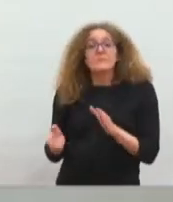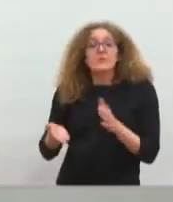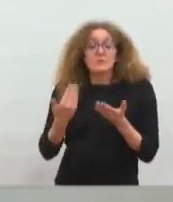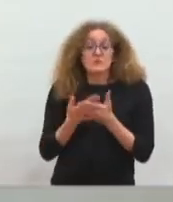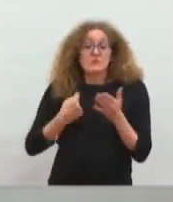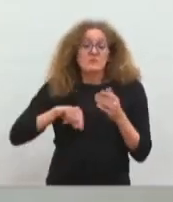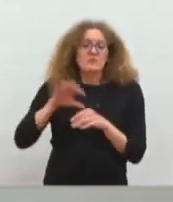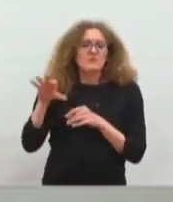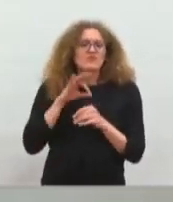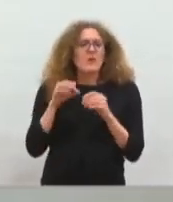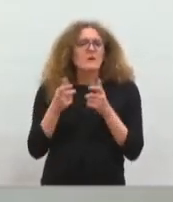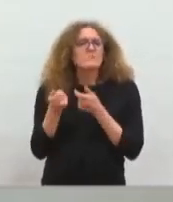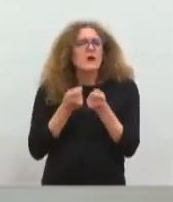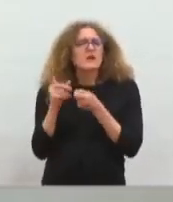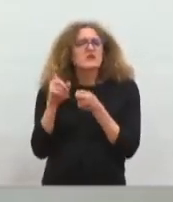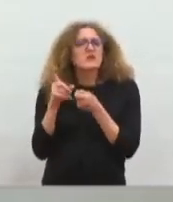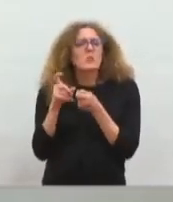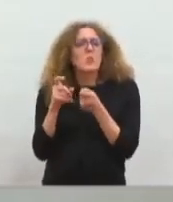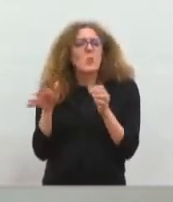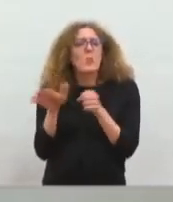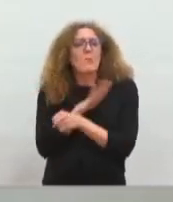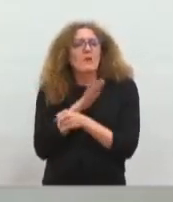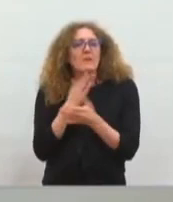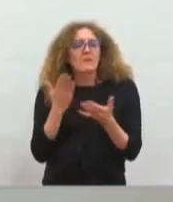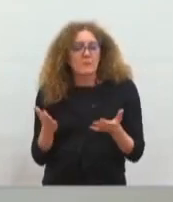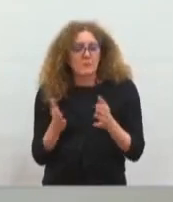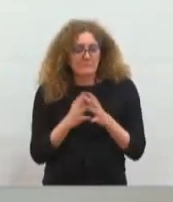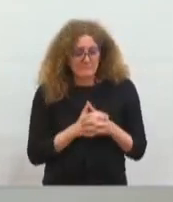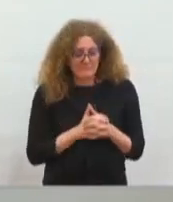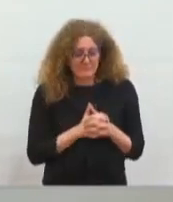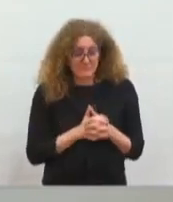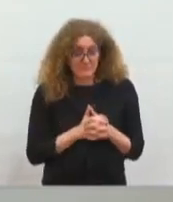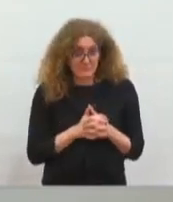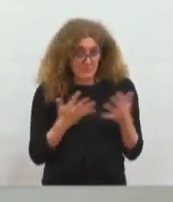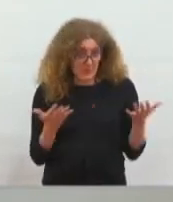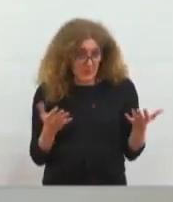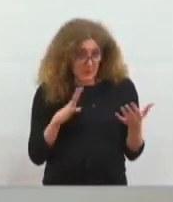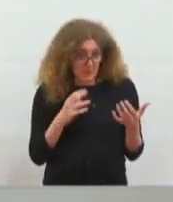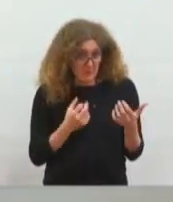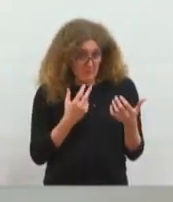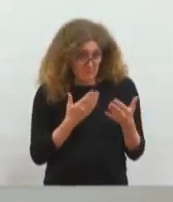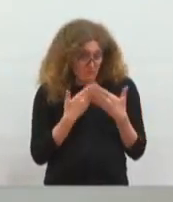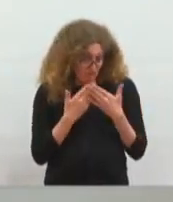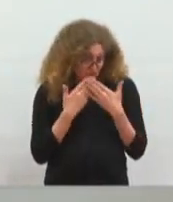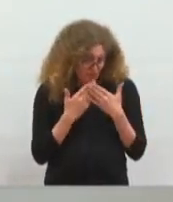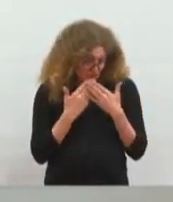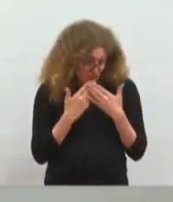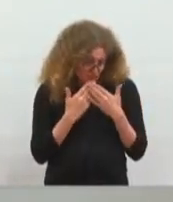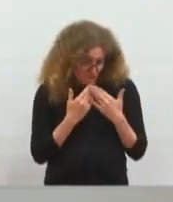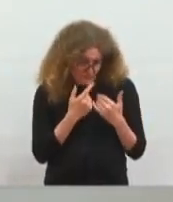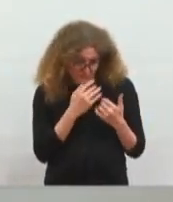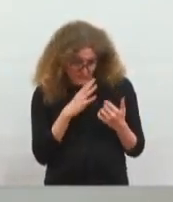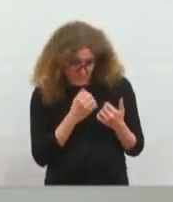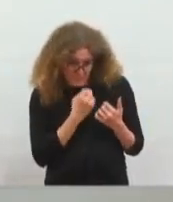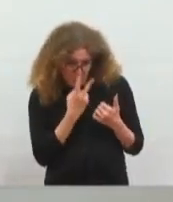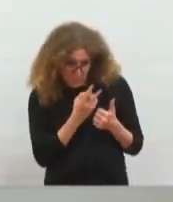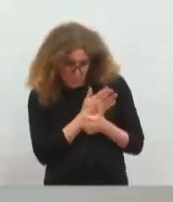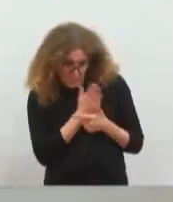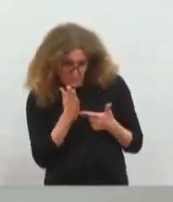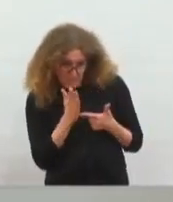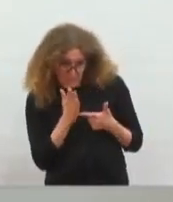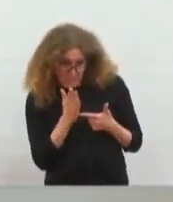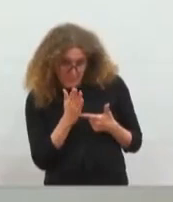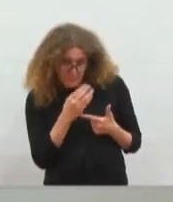Et en étudiant cette régie complète, nous avions le choix avec une régie complète finalement qui pourrait être